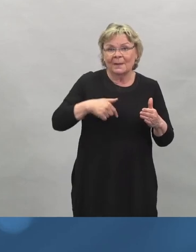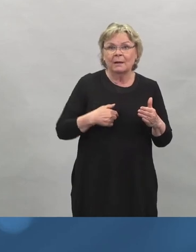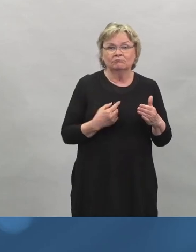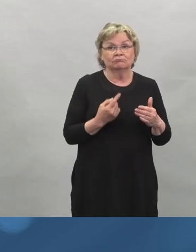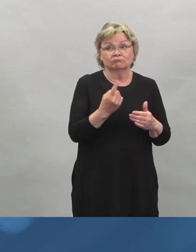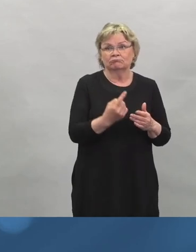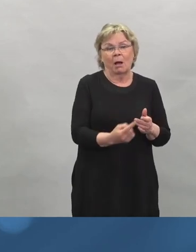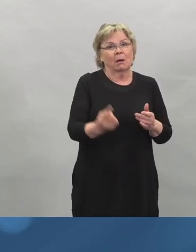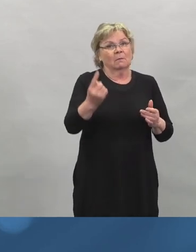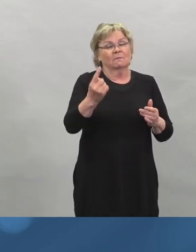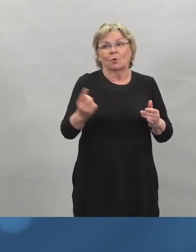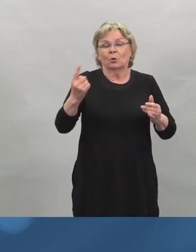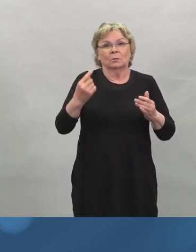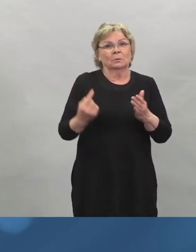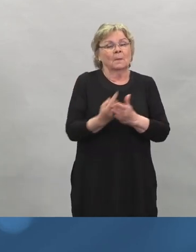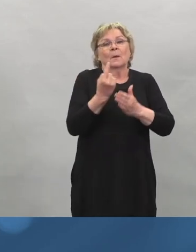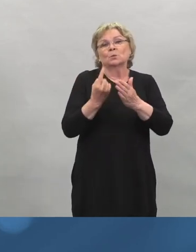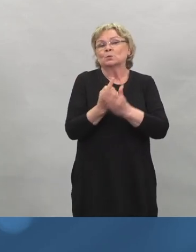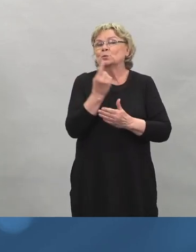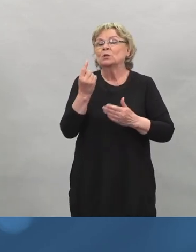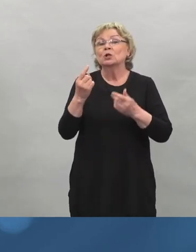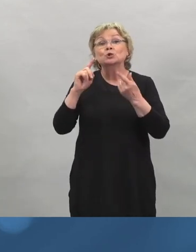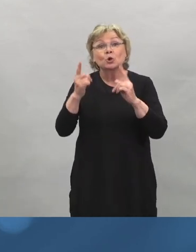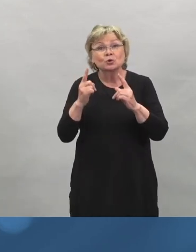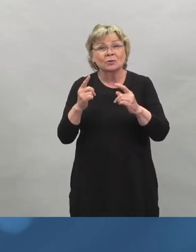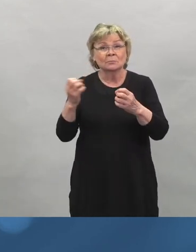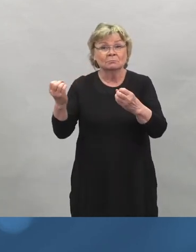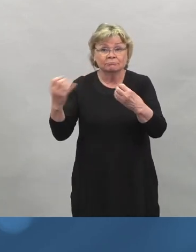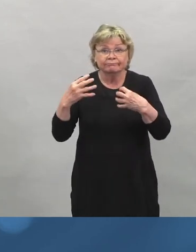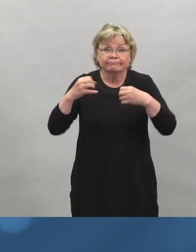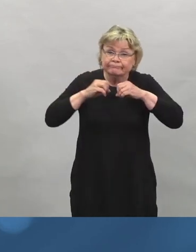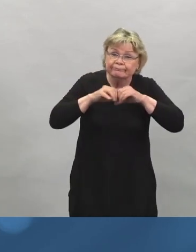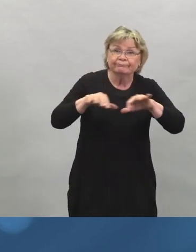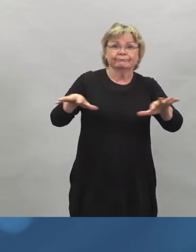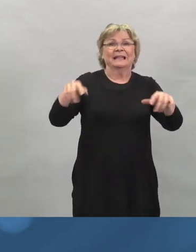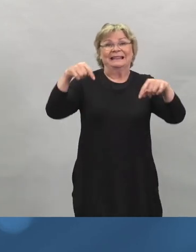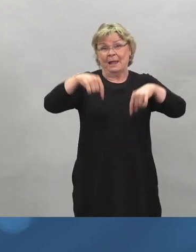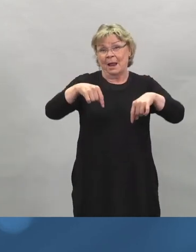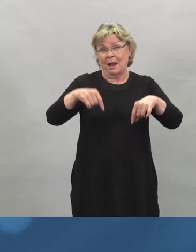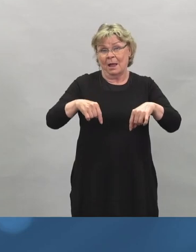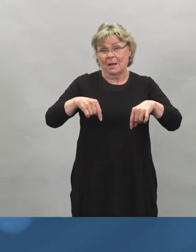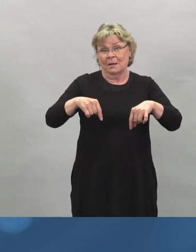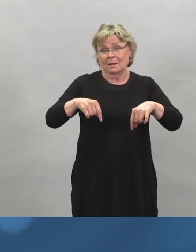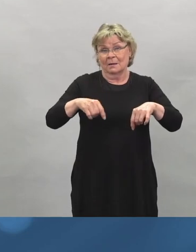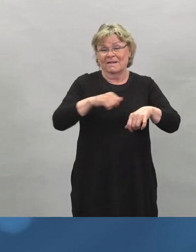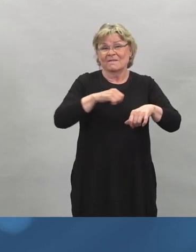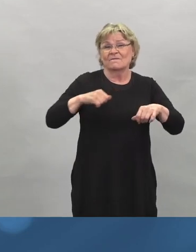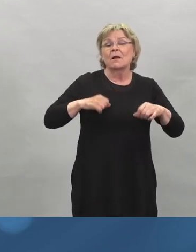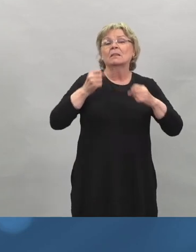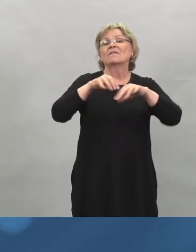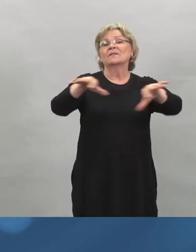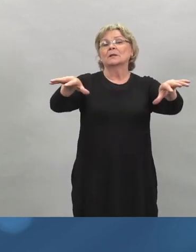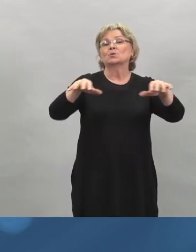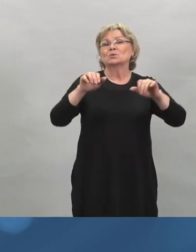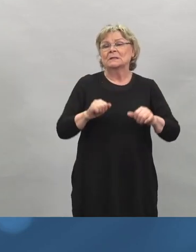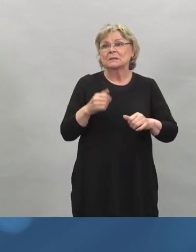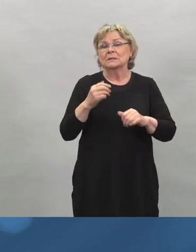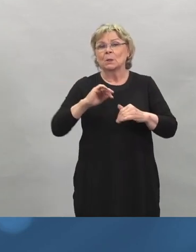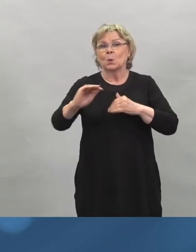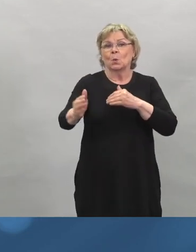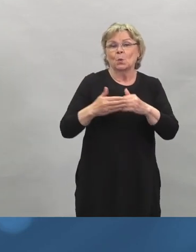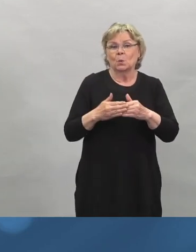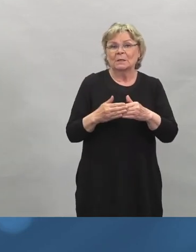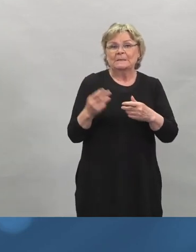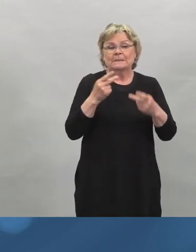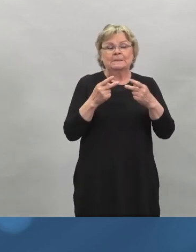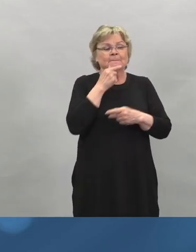tapaukset toistaiseksi. Mutta että jos siitä tulisi meille valtavirus, niin silloin se saattaisi vaikuttaa siihen, meidän täytyy uudestaan kysyä itseltämme, että mikä on